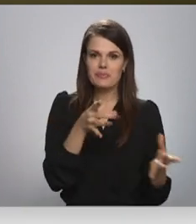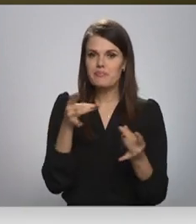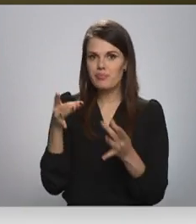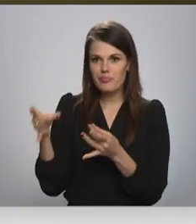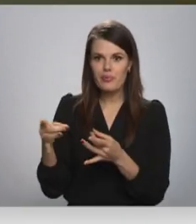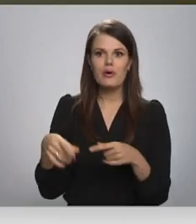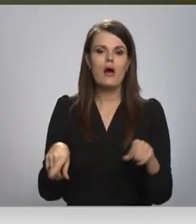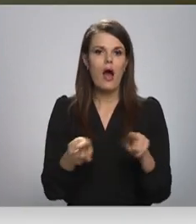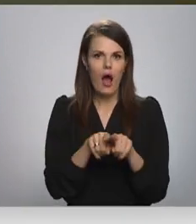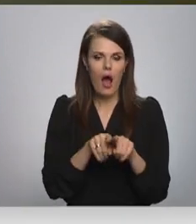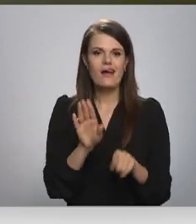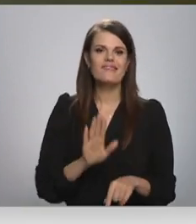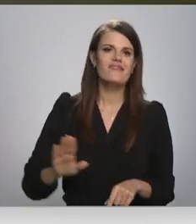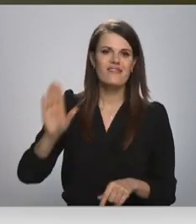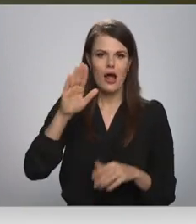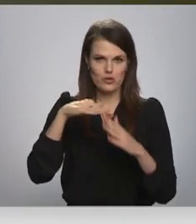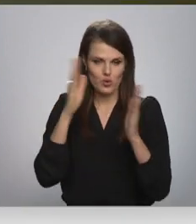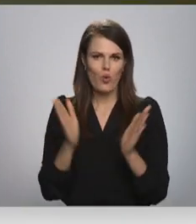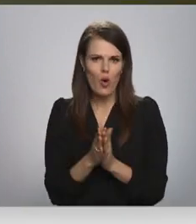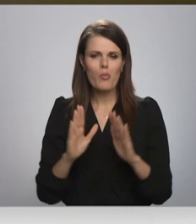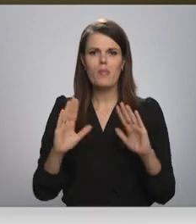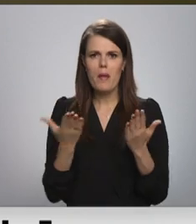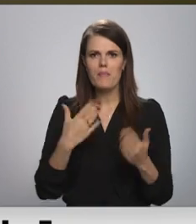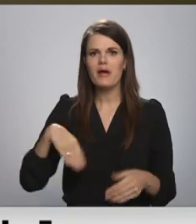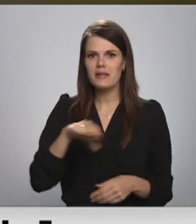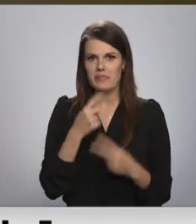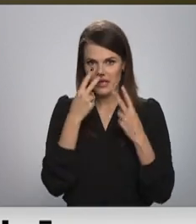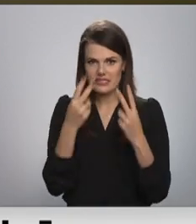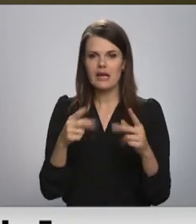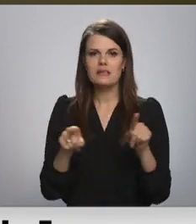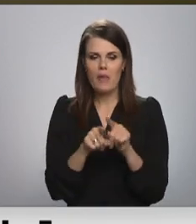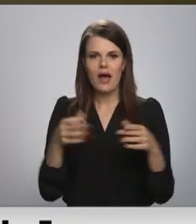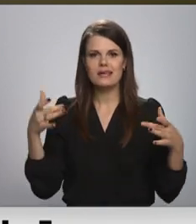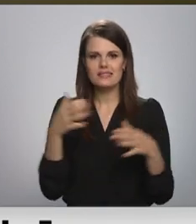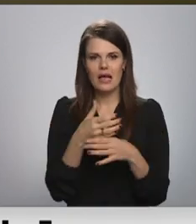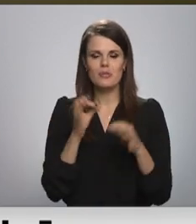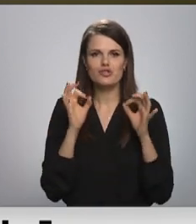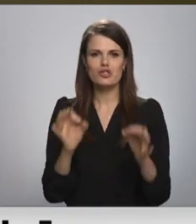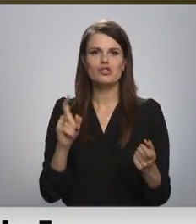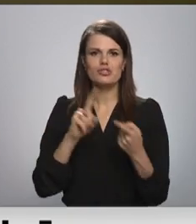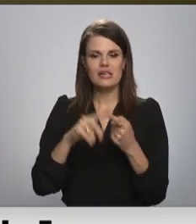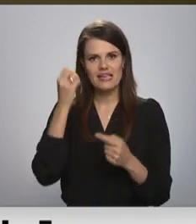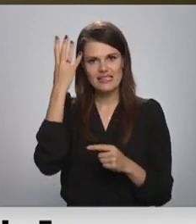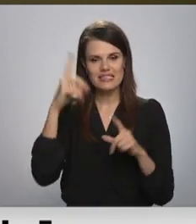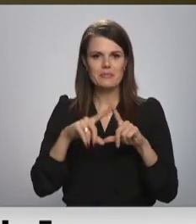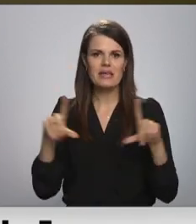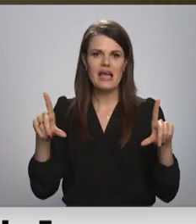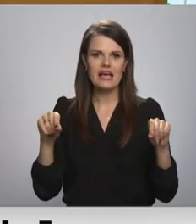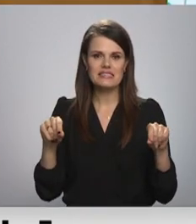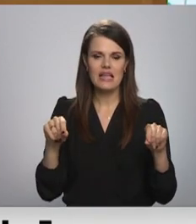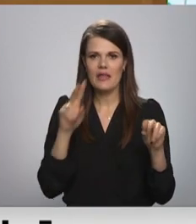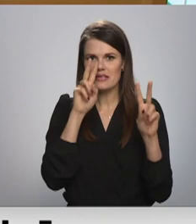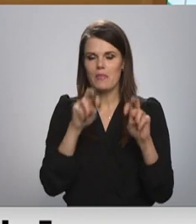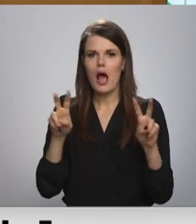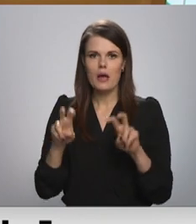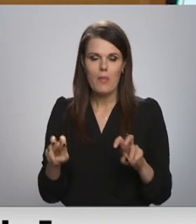valstī kopumā, bet mēs redzam arī, ka ir samazinājums tieši saistīts ar izglītības iestādžu skrīningu